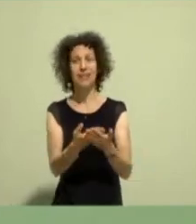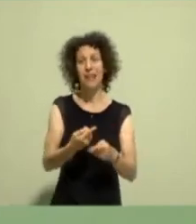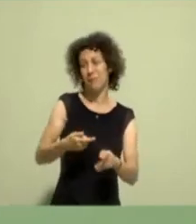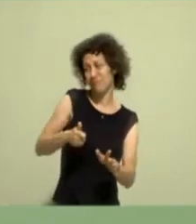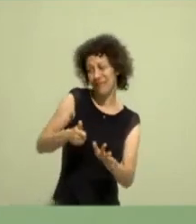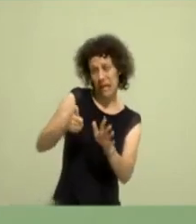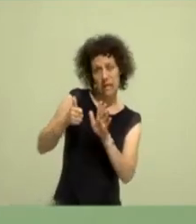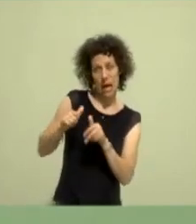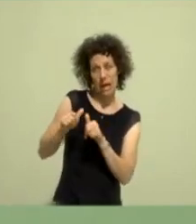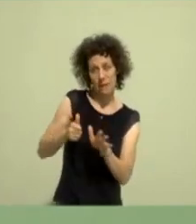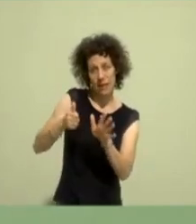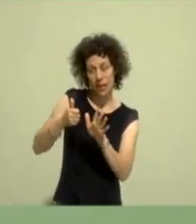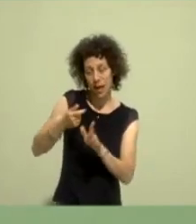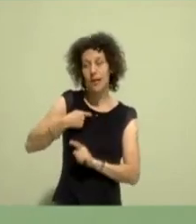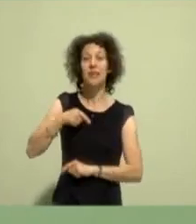entschieden.